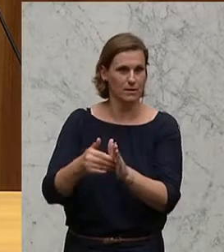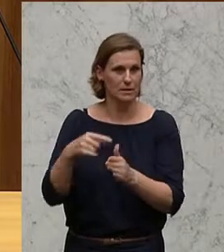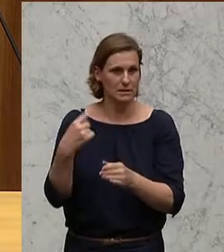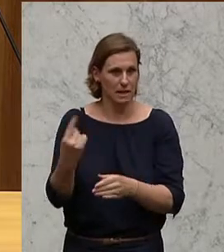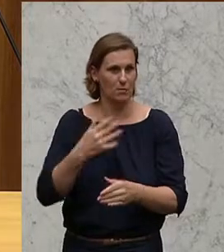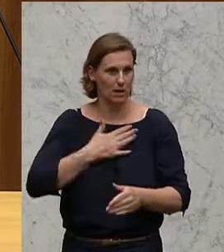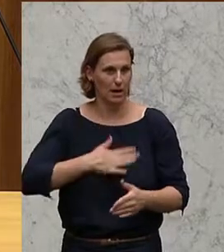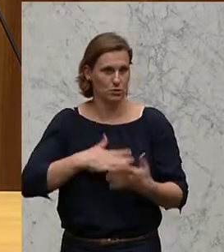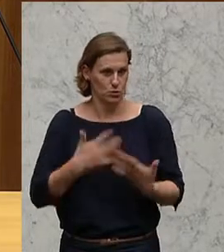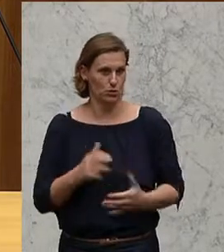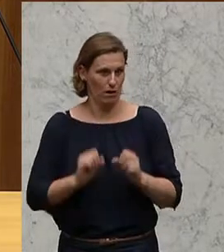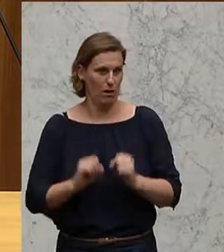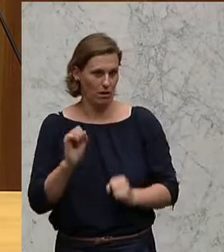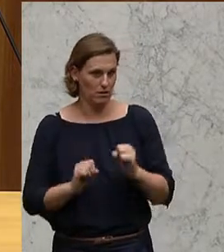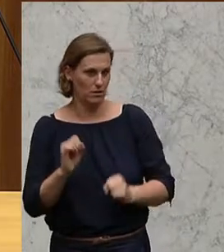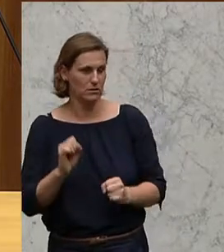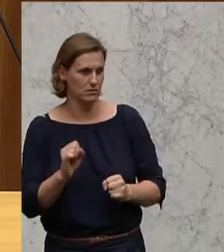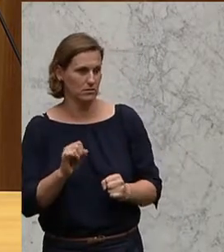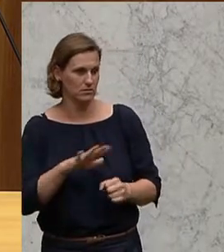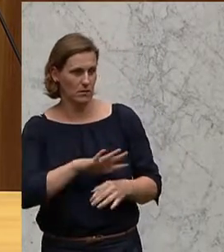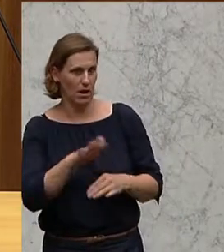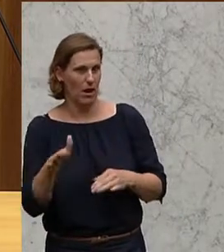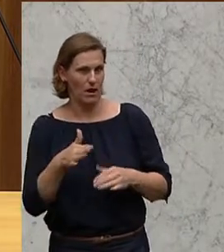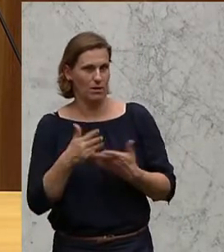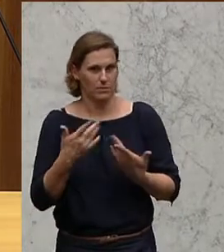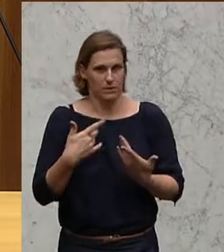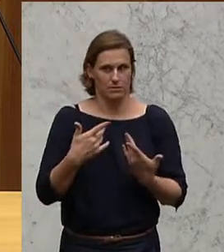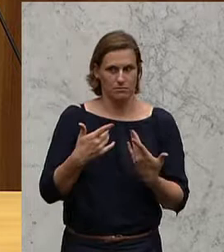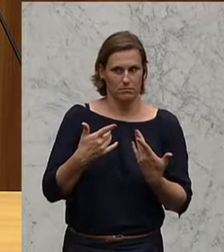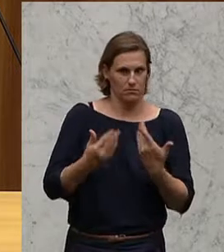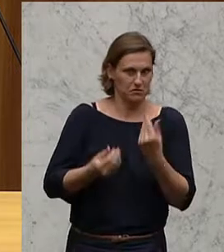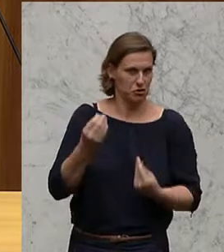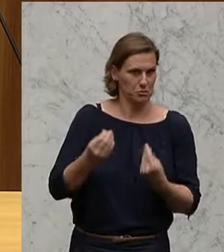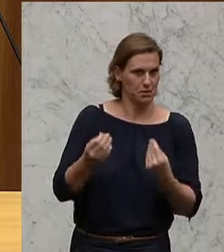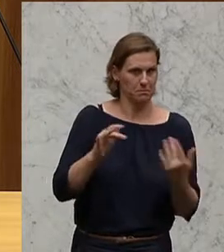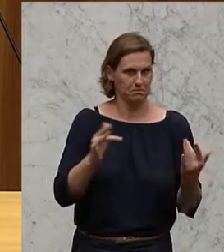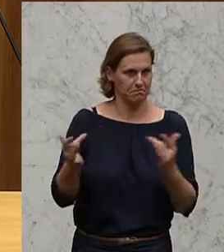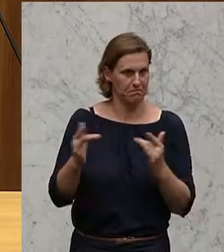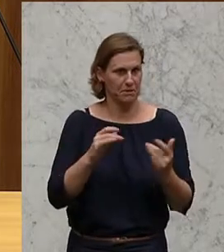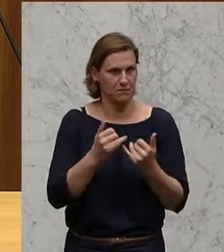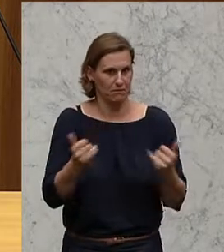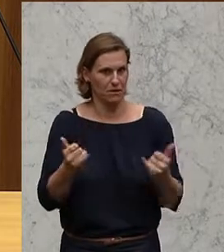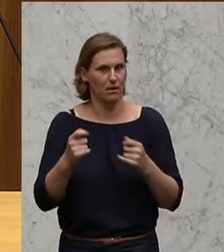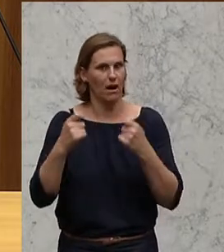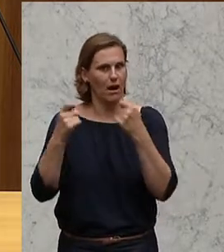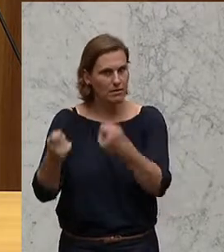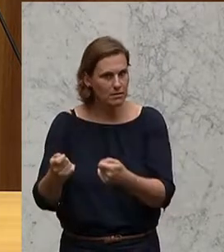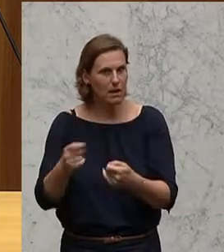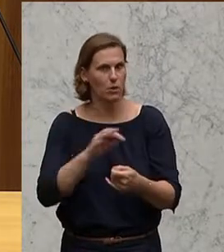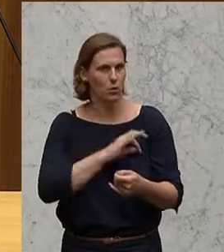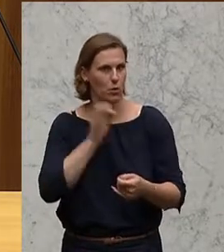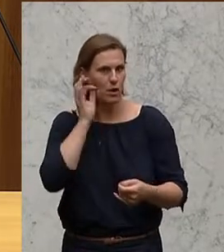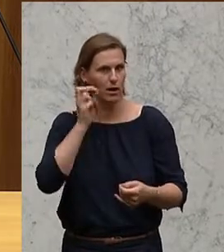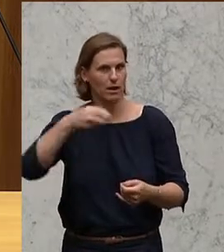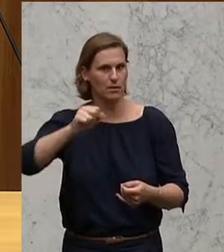gerne machen. Dürfte also hier der Koalitionsbruch heute vollzogen werden. Wir werden, was den Antrag der Kollegin Maurer betrifft, da